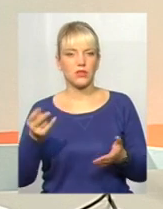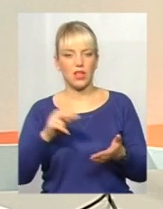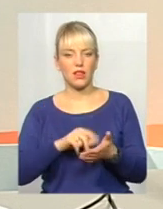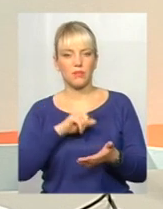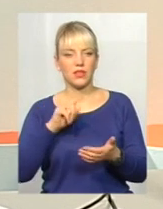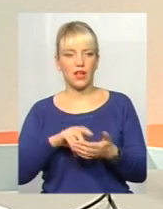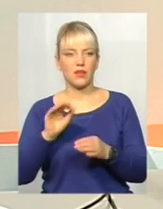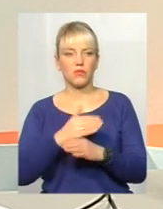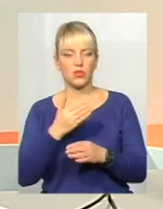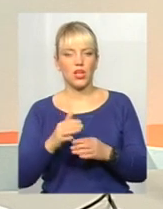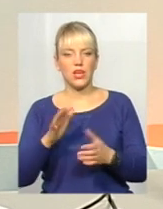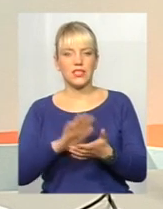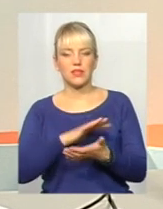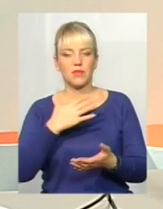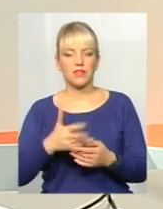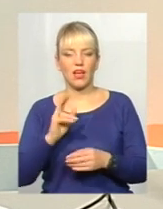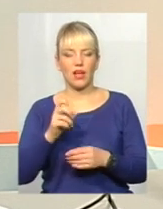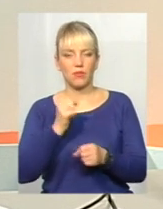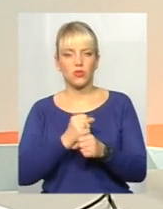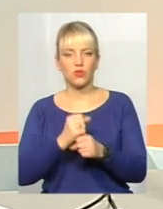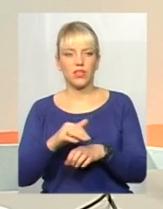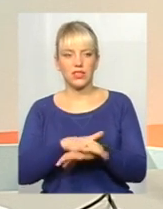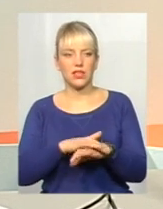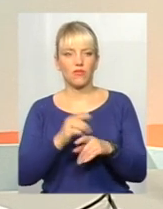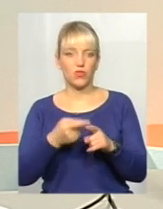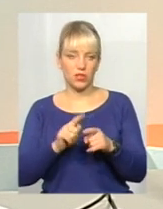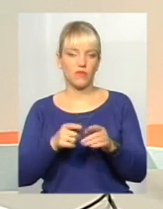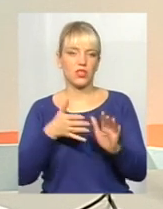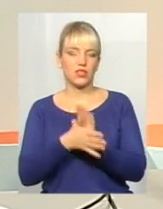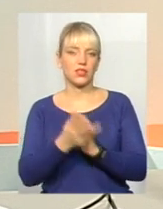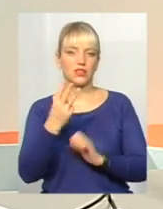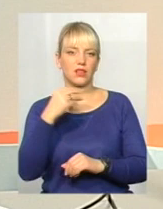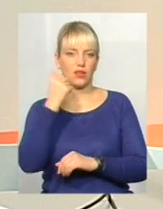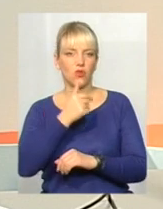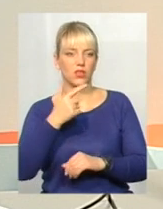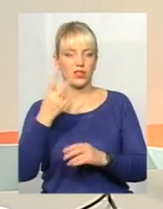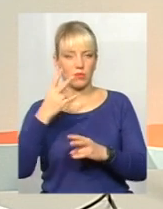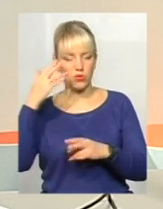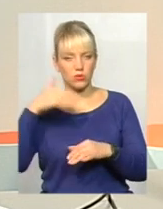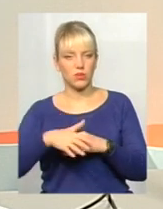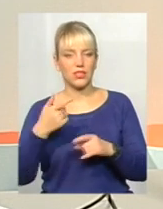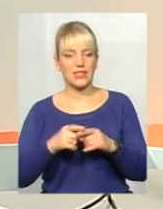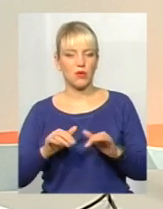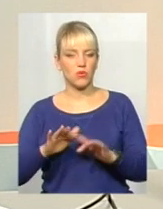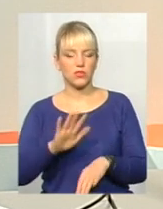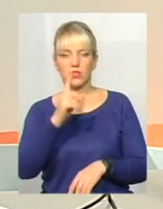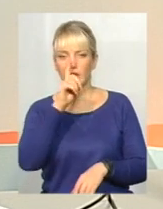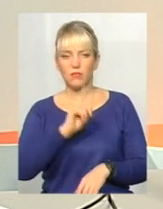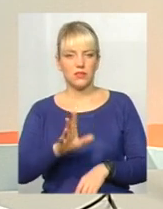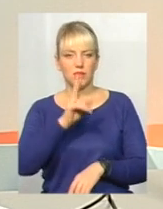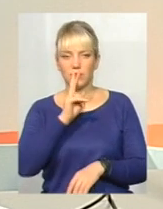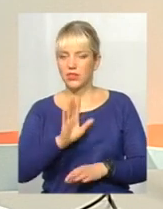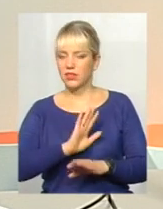сміття і про те, як з громадою працювати, то в них на це пішло три роки. Тобто, ну, це слід розуміти, що процес не там одномісячний,